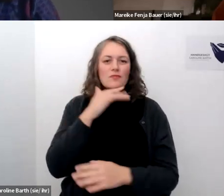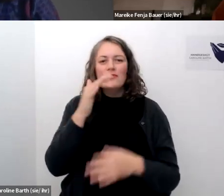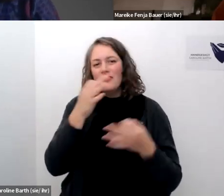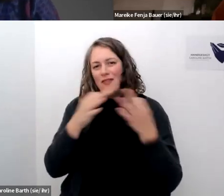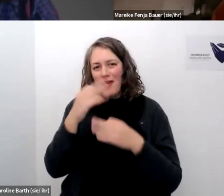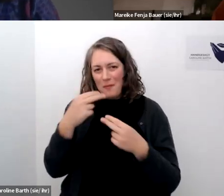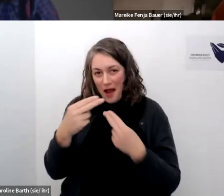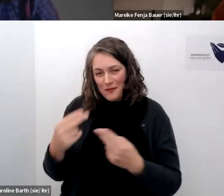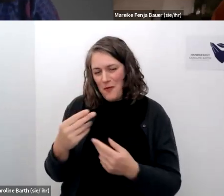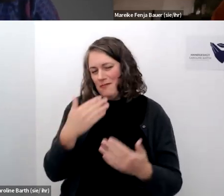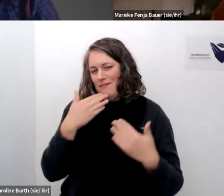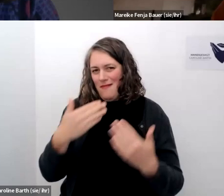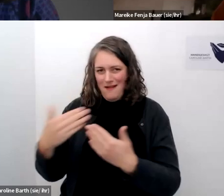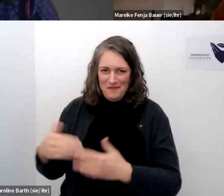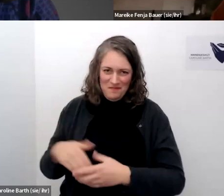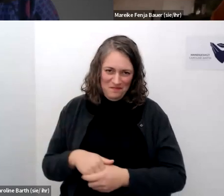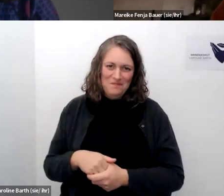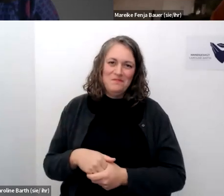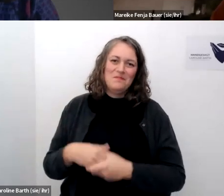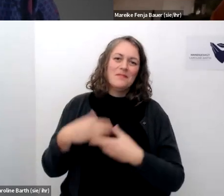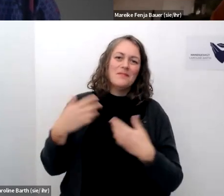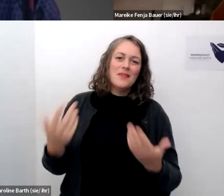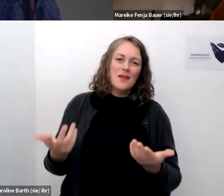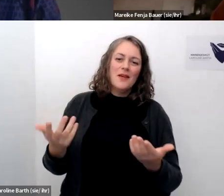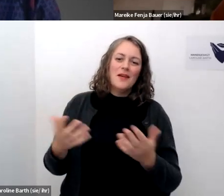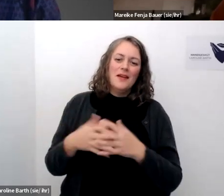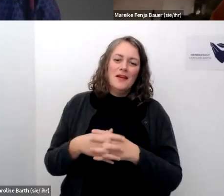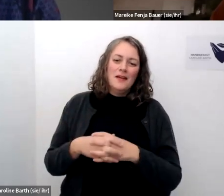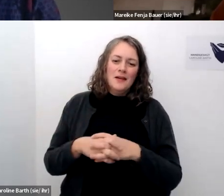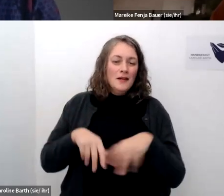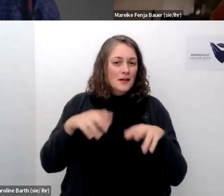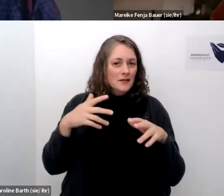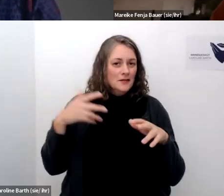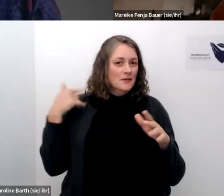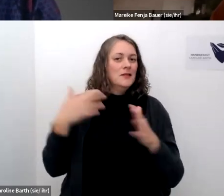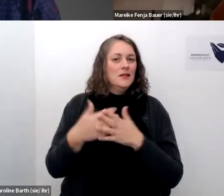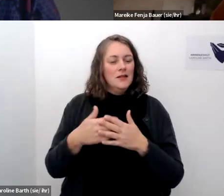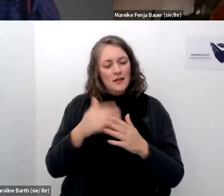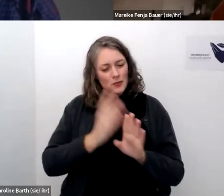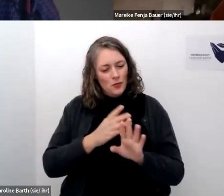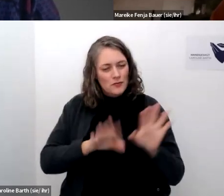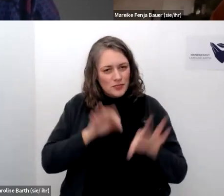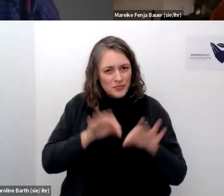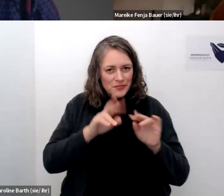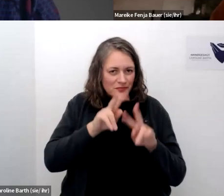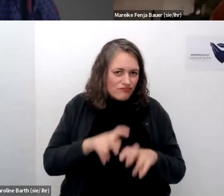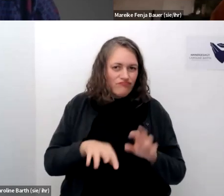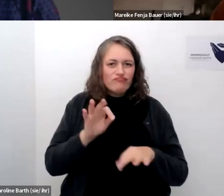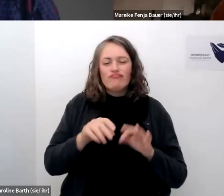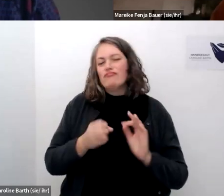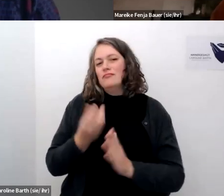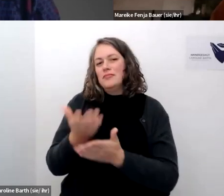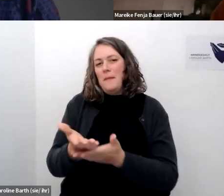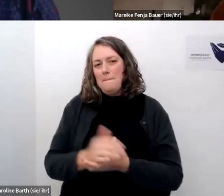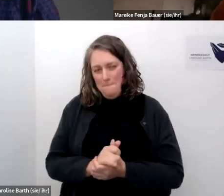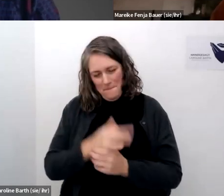fragen und teilen auch deiner sachen die du schon alle herausgefunden hast in deiner